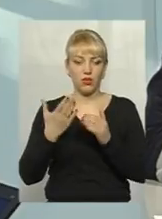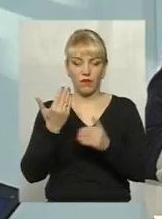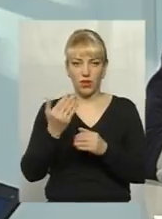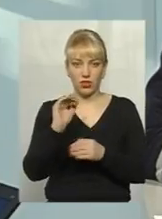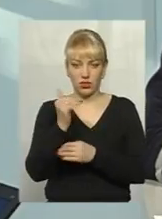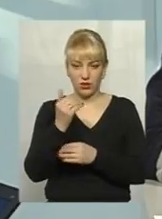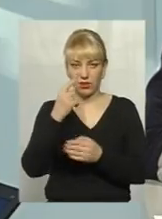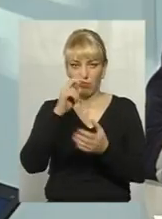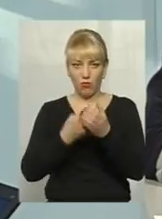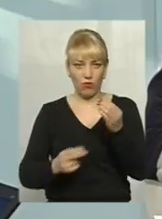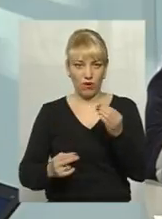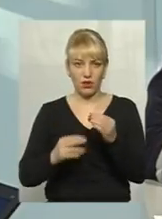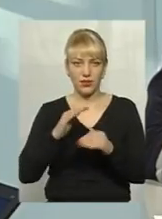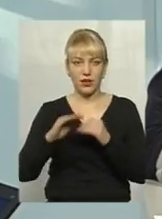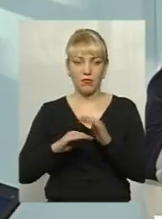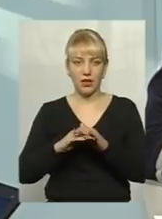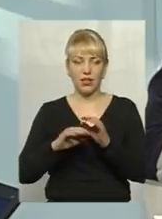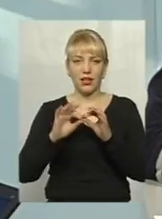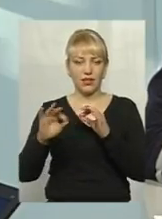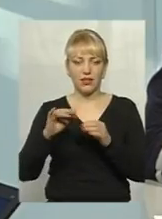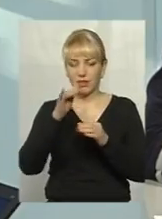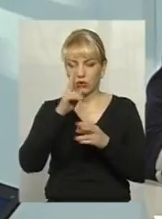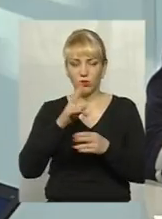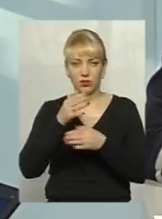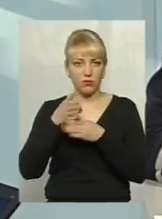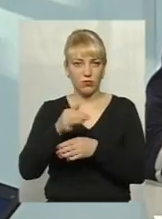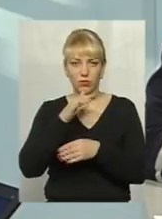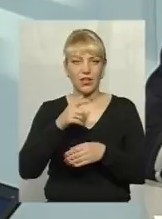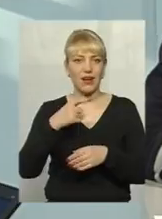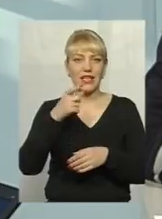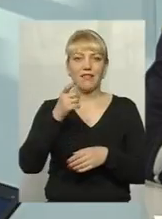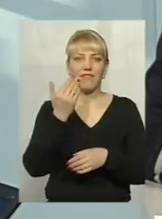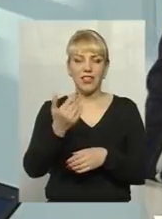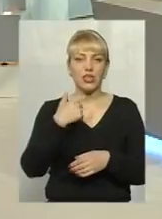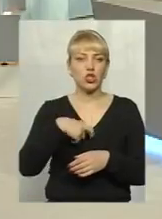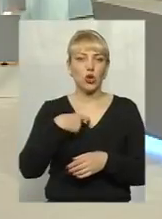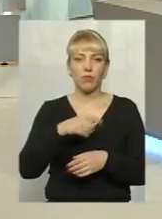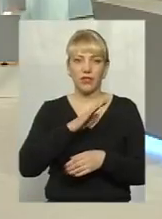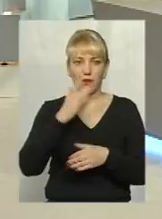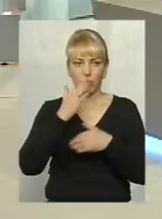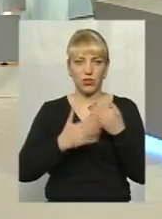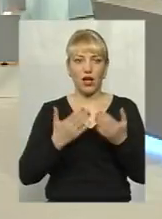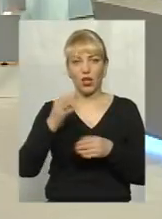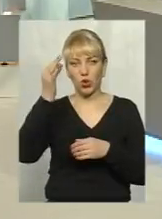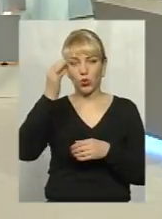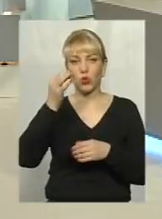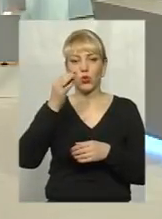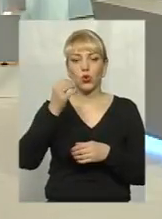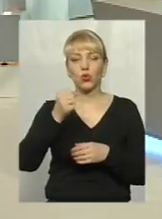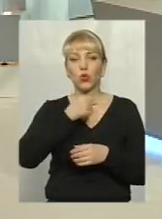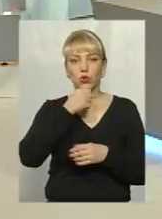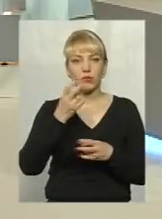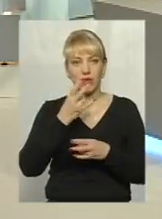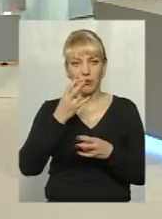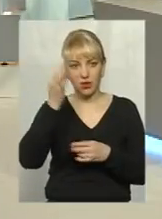лід і не буде кому допомогти, ви потім просто собі цього до кінця життя не вибачите. Ну, і, мабуть, дорослим нагадати, що якщо ви бачите дитину на льоду,